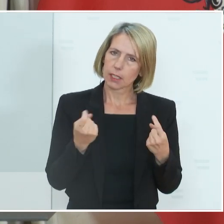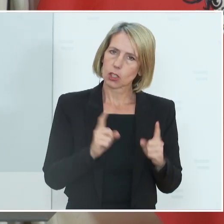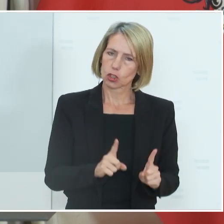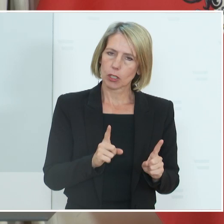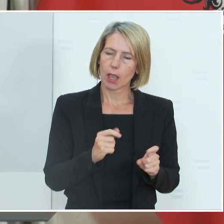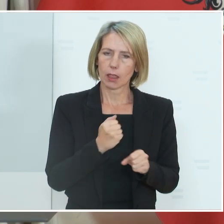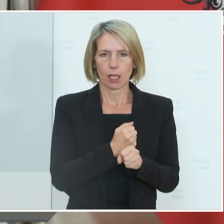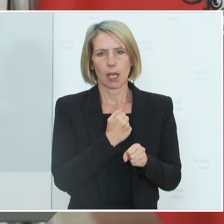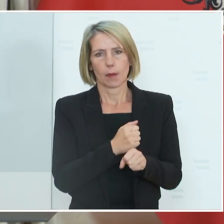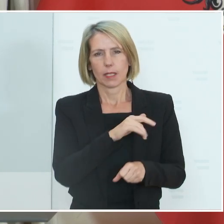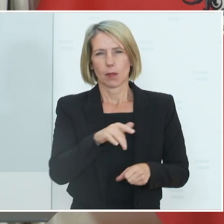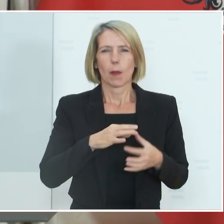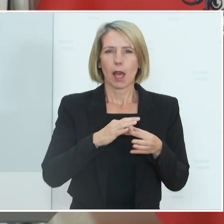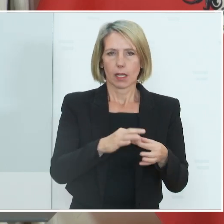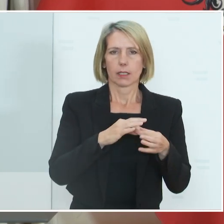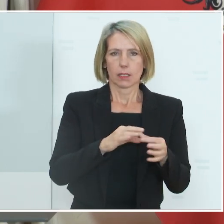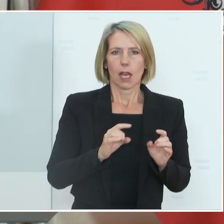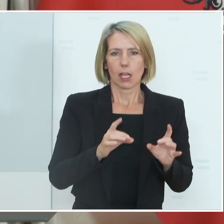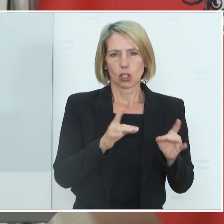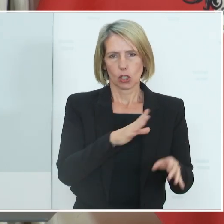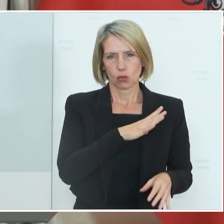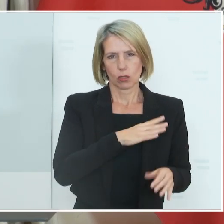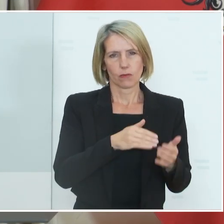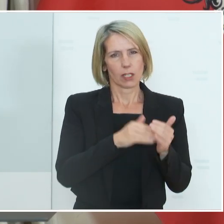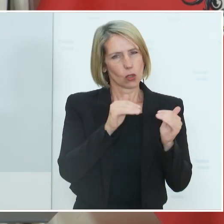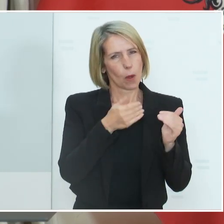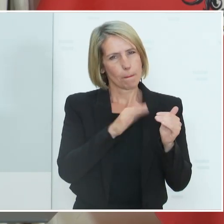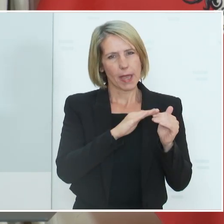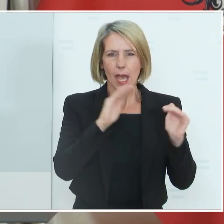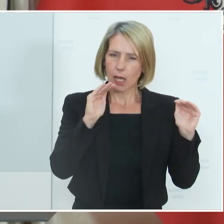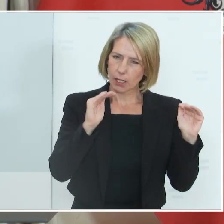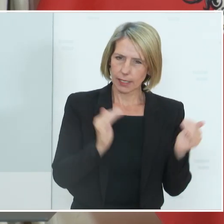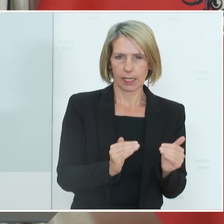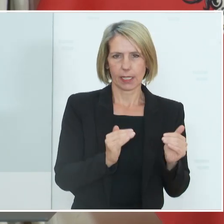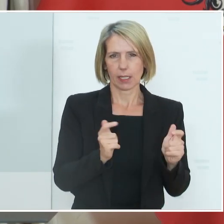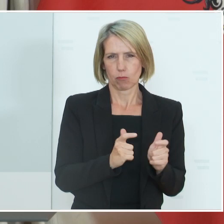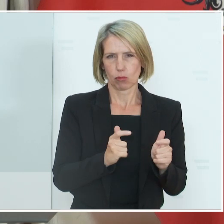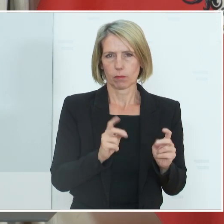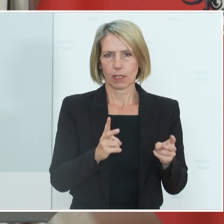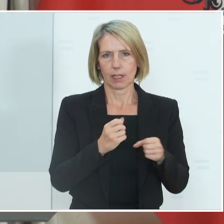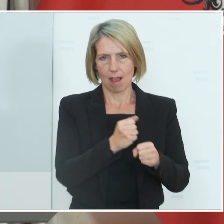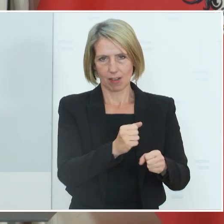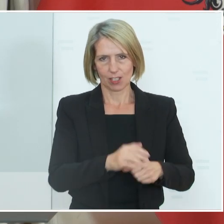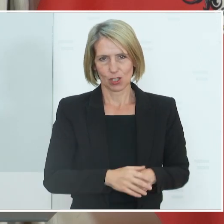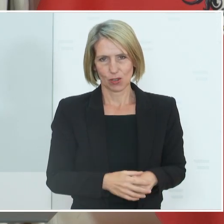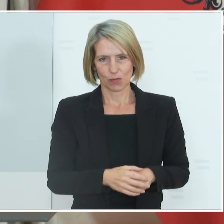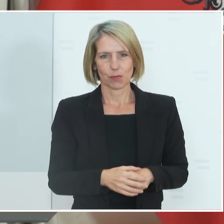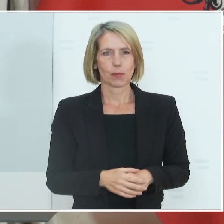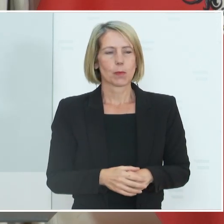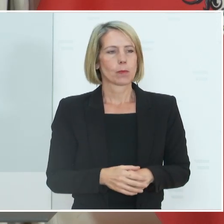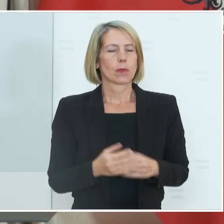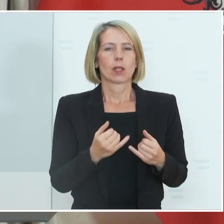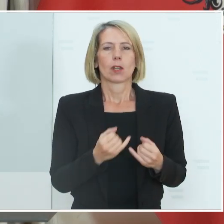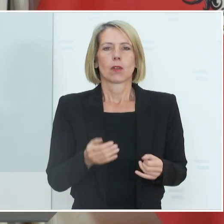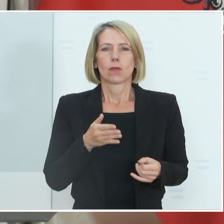Arbeitsplatz die Ansteckungsgefahr noch geringer ist, als sie bisher schon war. Wie wird